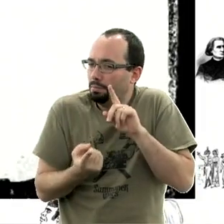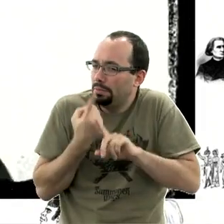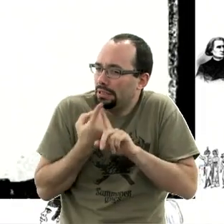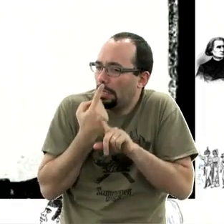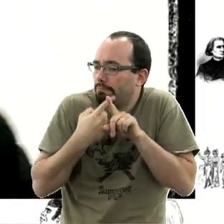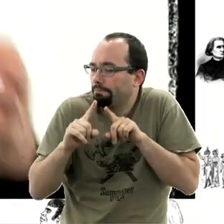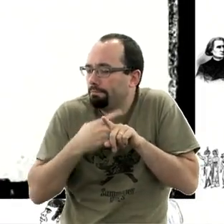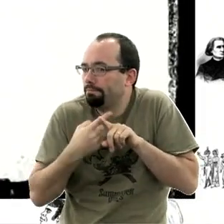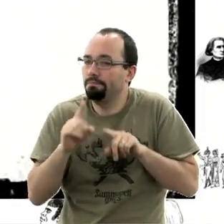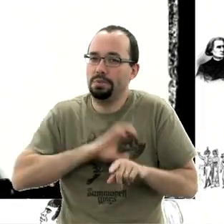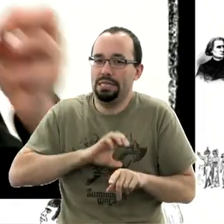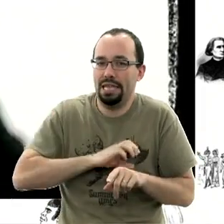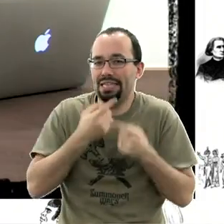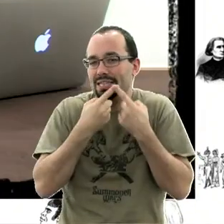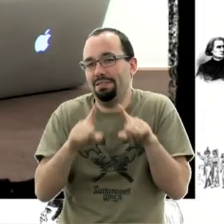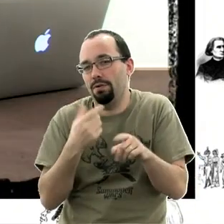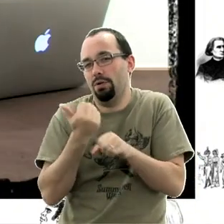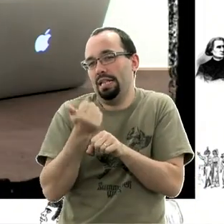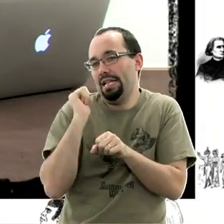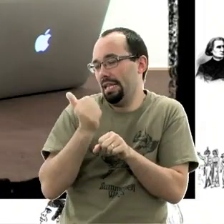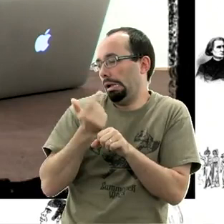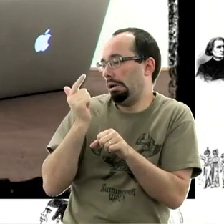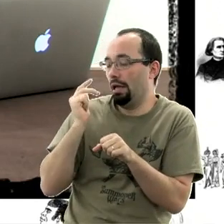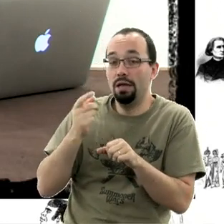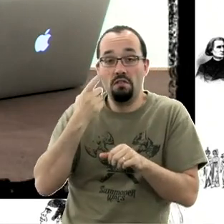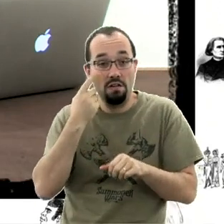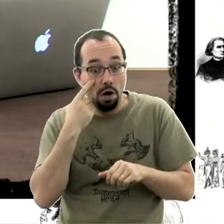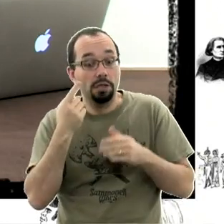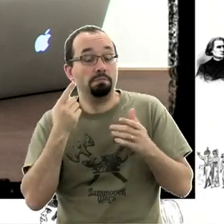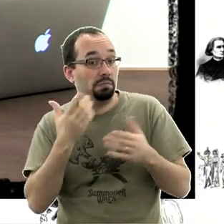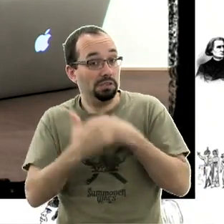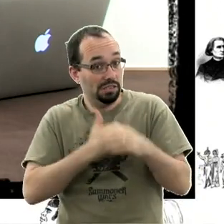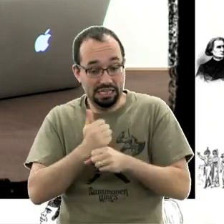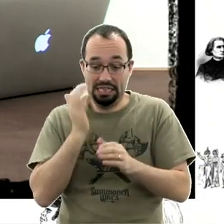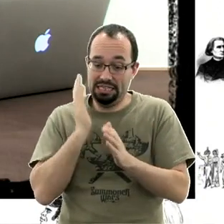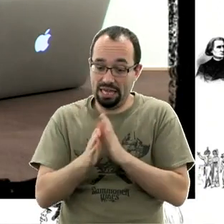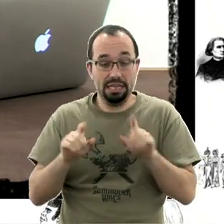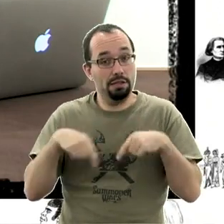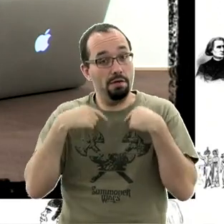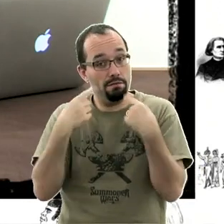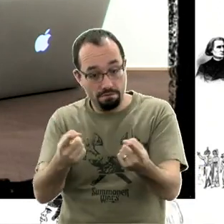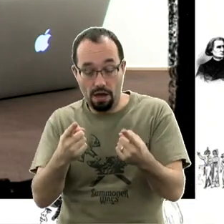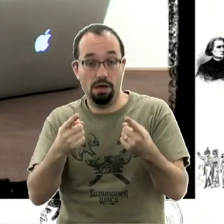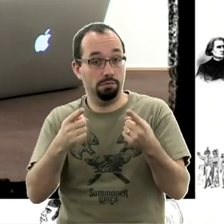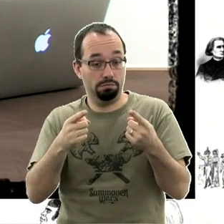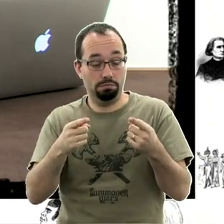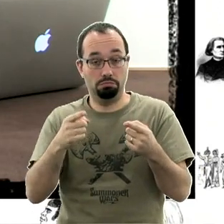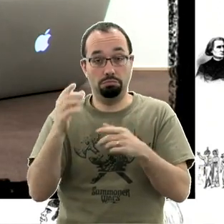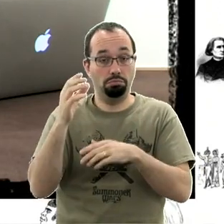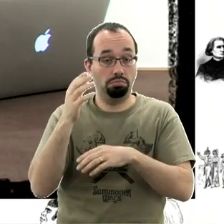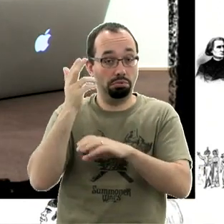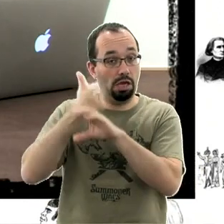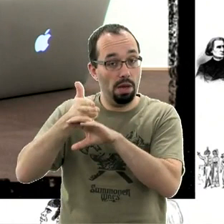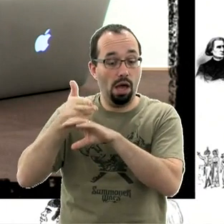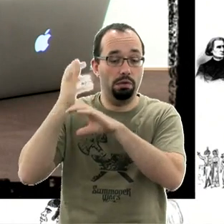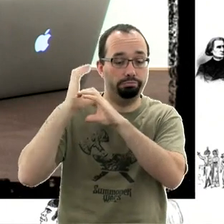essayer de faire autre chose que les années précédentes. Cette année, on va tenter d'aller sur les stands. On va prendre une caméra, va aller sur les stands et